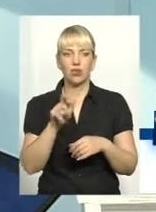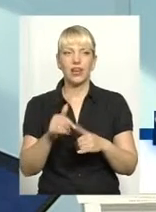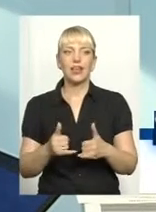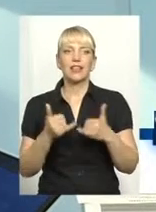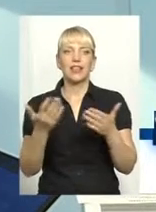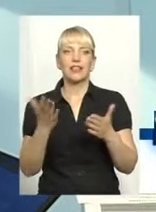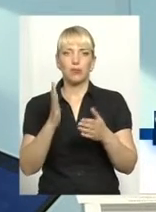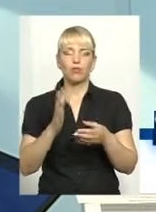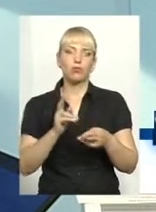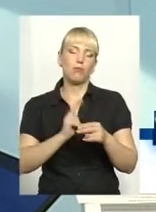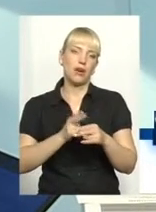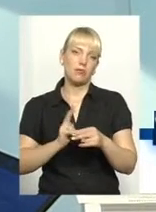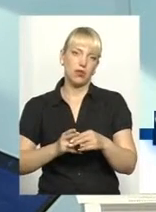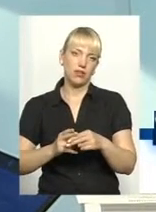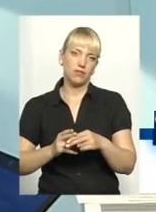будуть певні перепони.